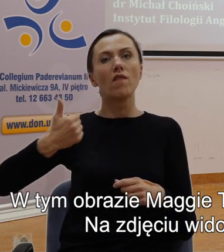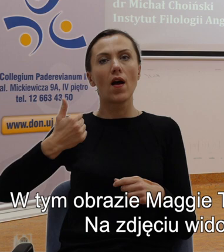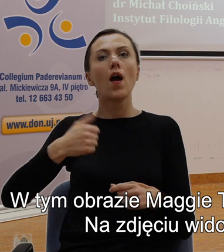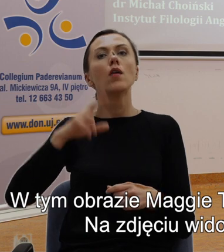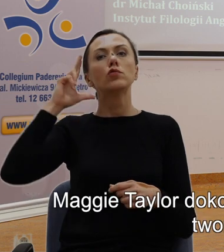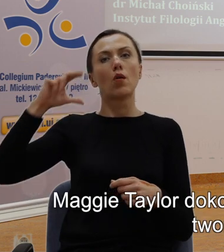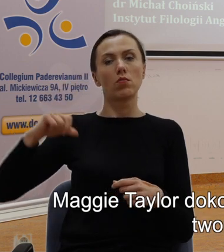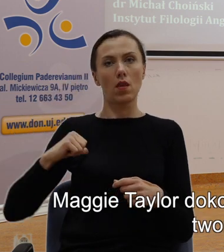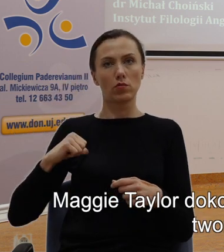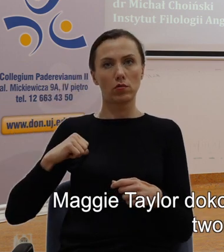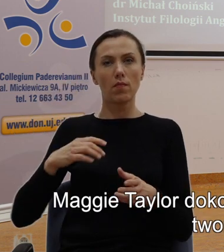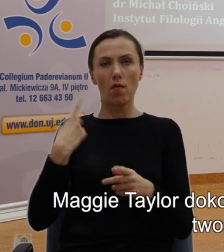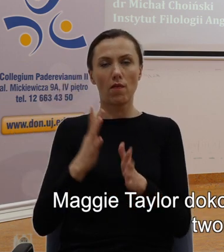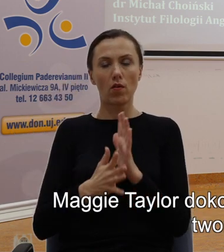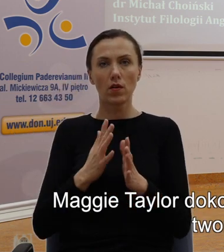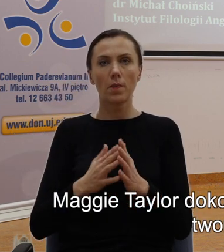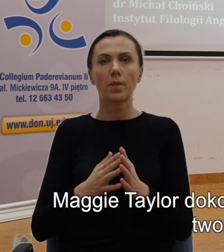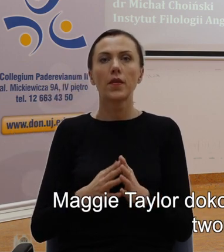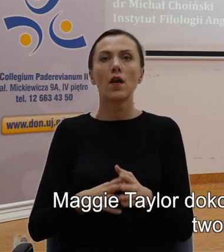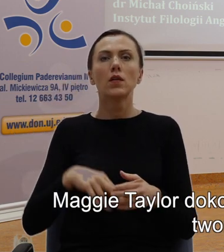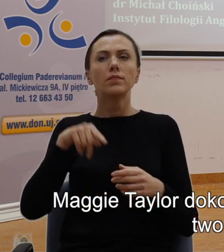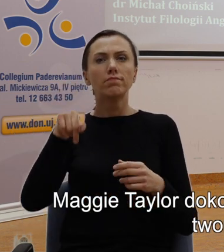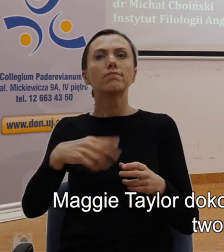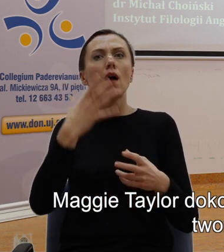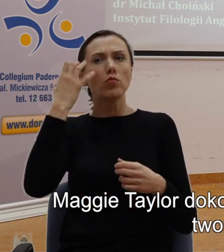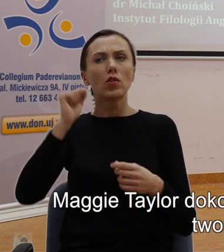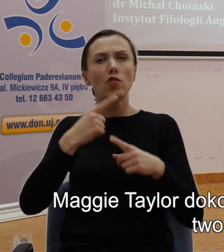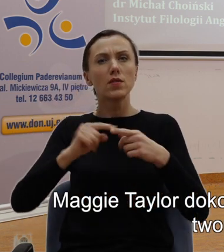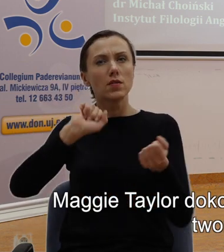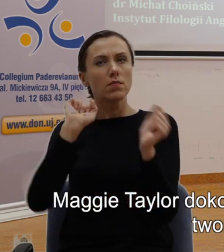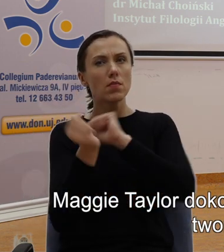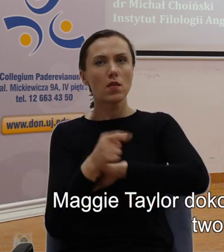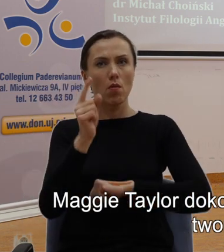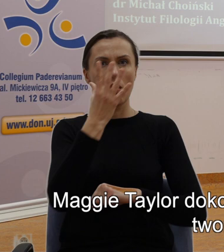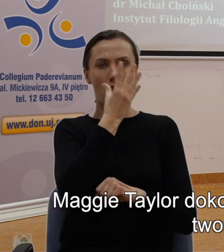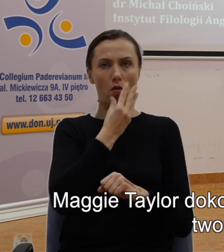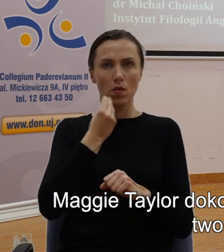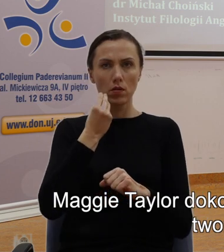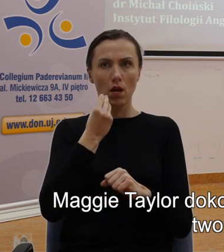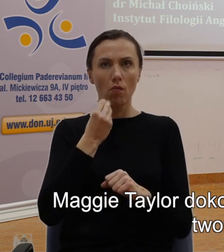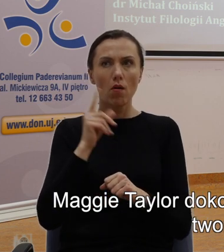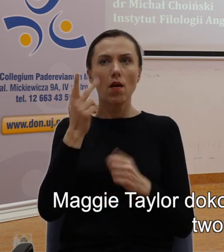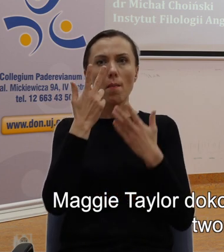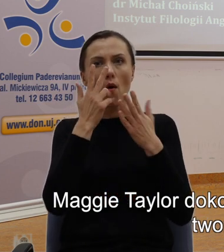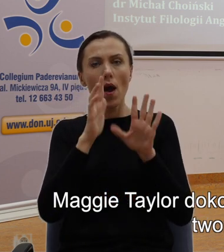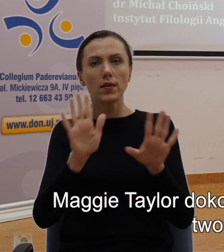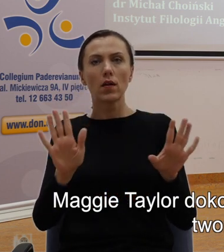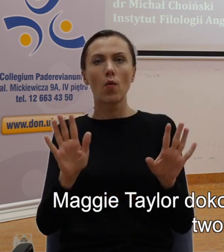konfederacji. Maggie Taylor dokonała manipulacji tym obrazem, tworząc